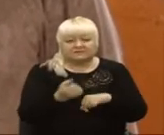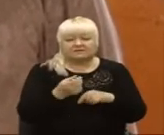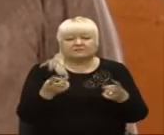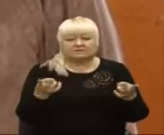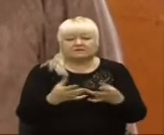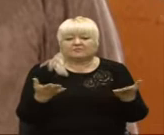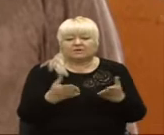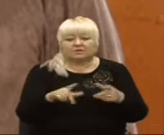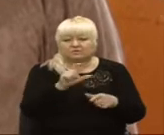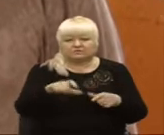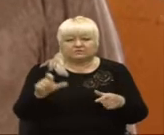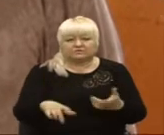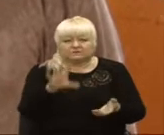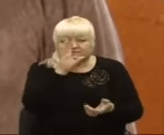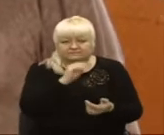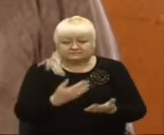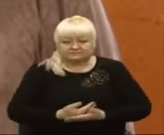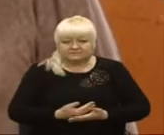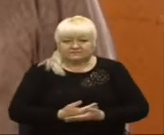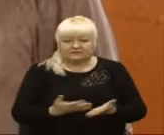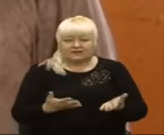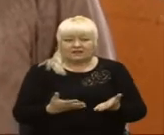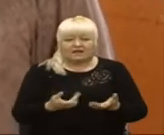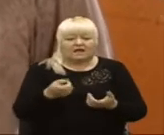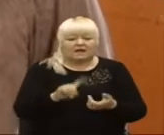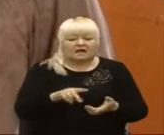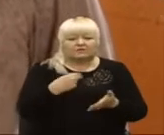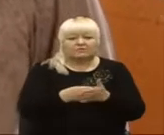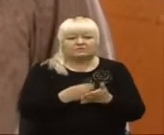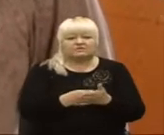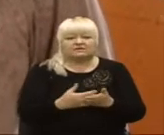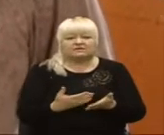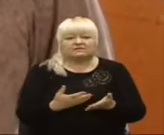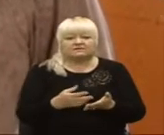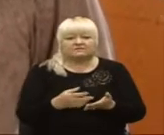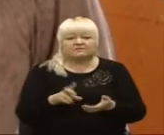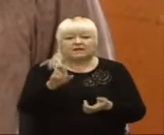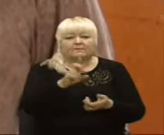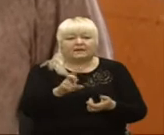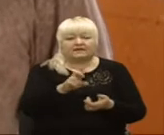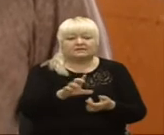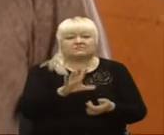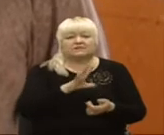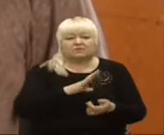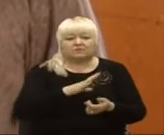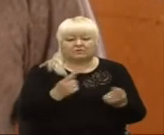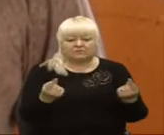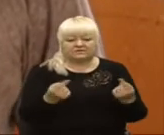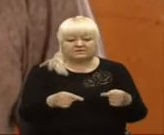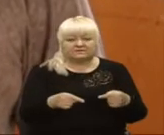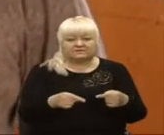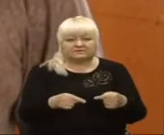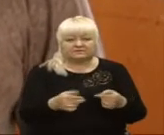хлеби. Але в бюджеті десь у березні місяці було падіння,